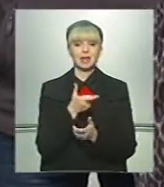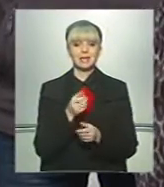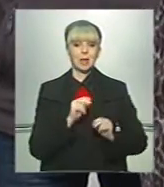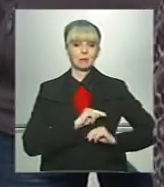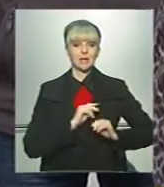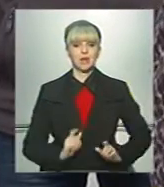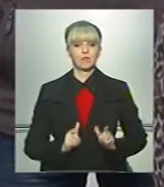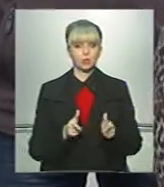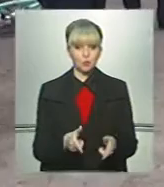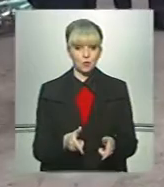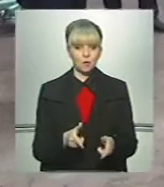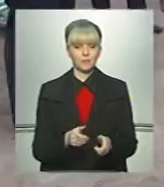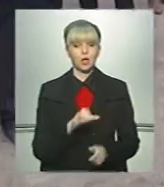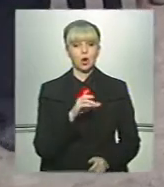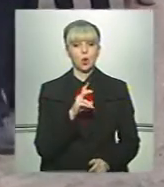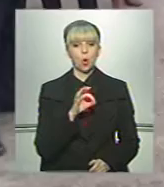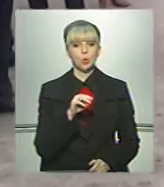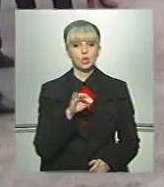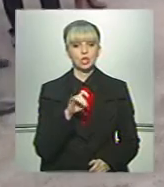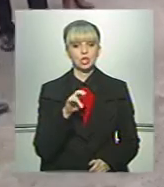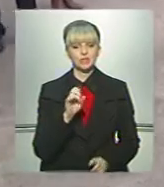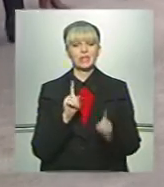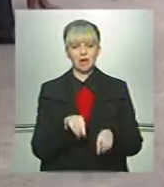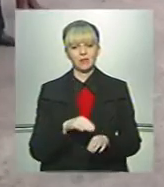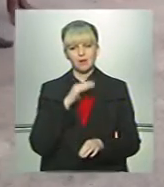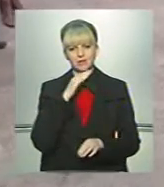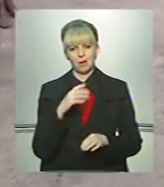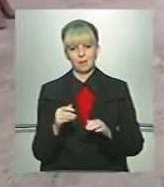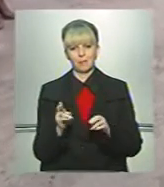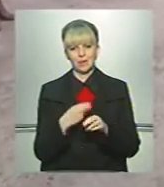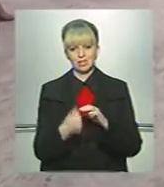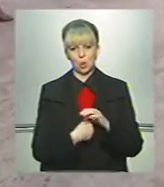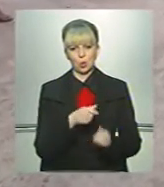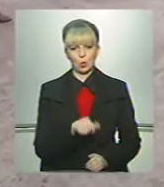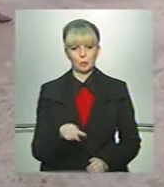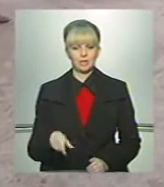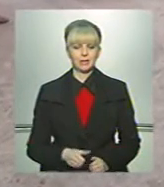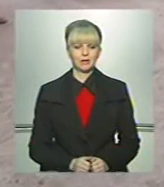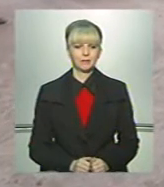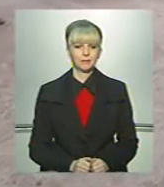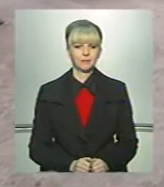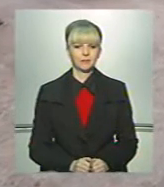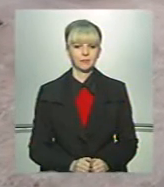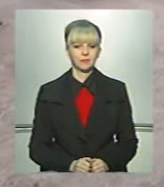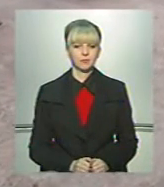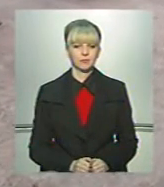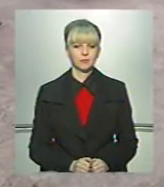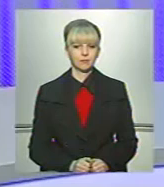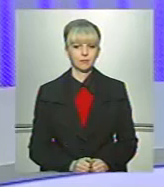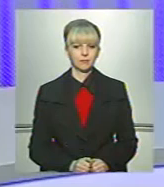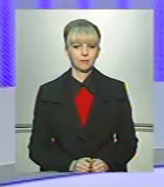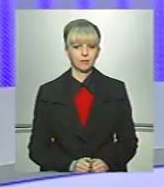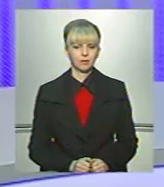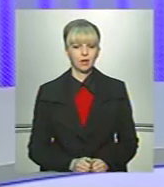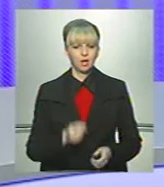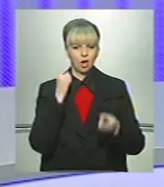працевлаштуватись. Адже у Костріжівці і так достатньо безробітних. Петро Голопапа Бодан Танасійчук, телеканал «Буковина».